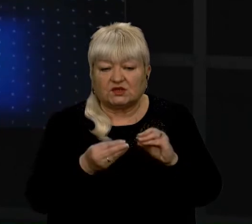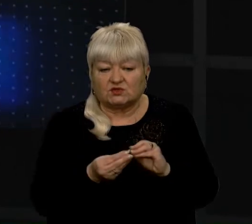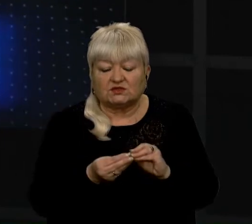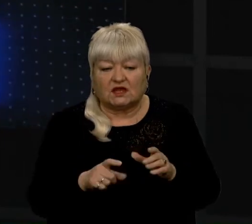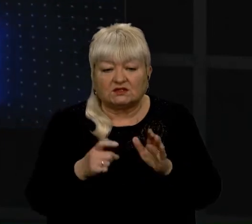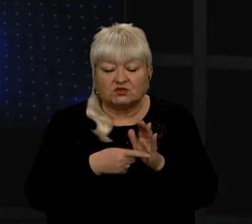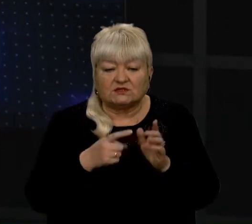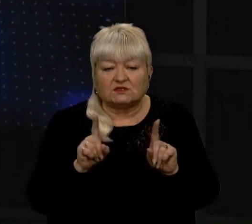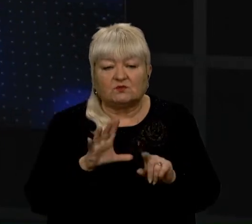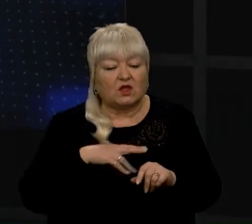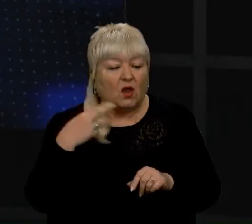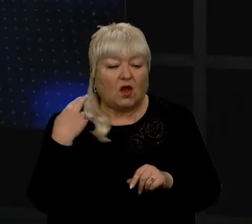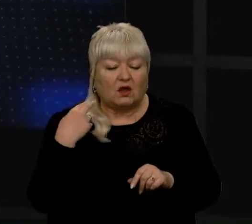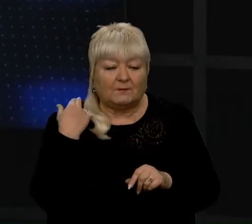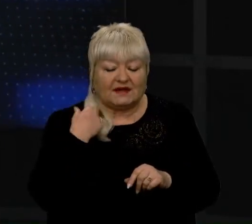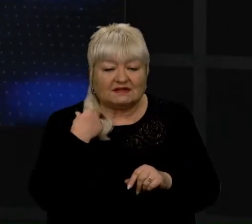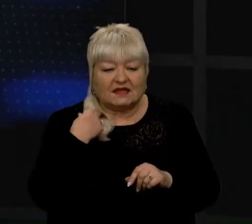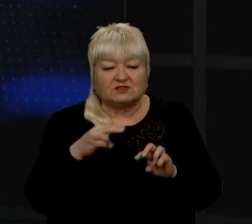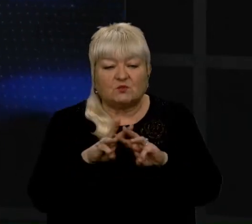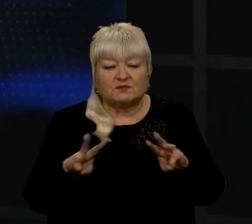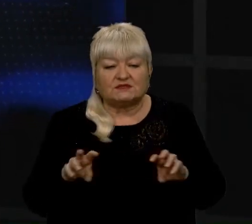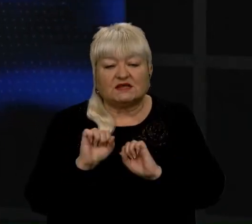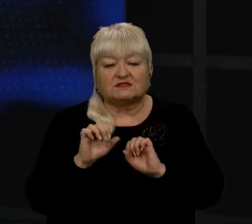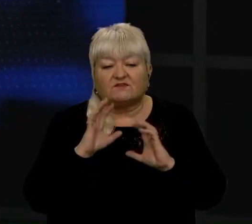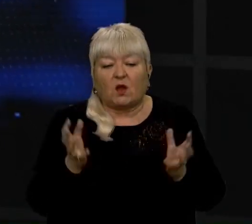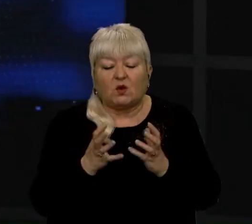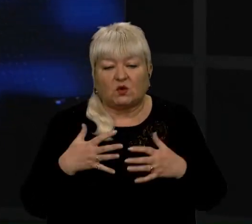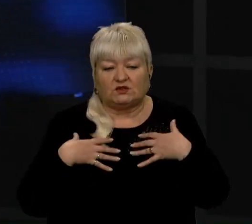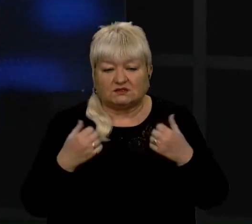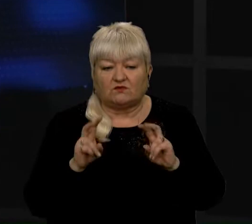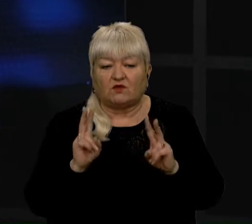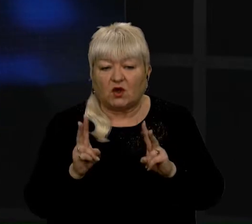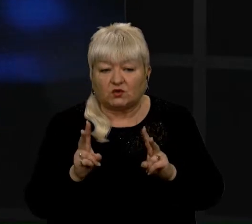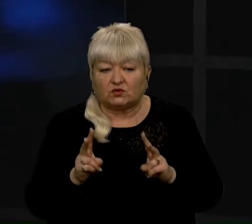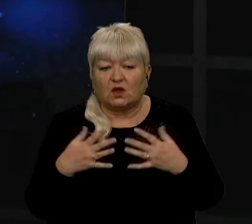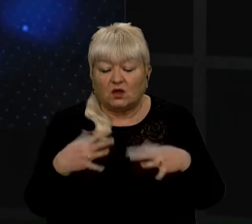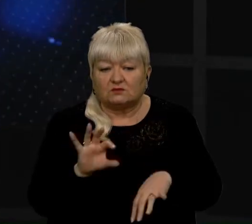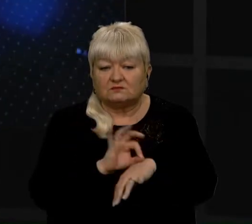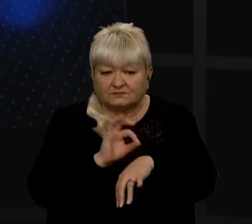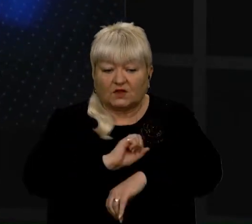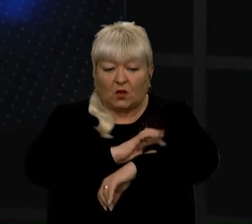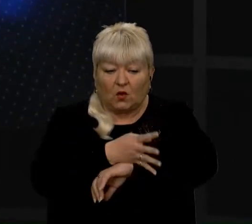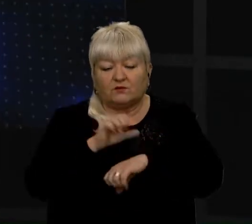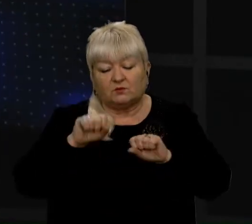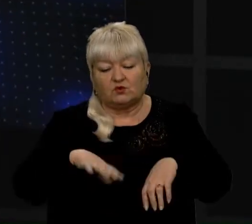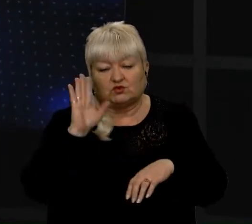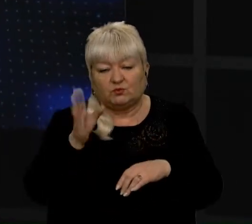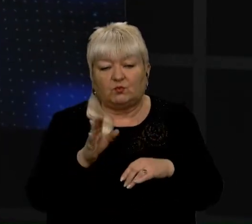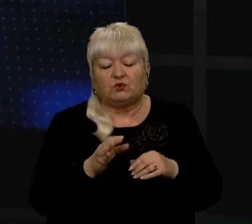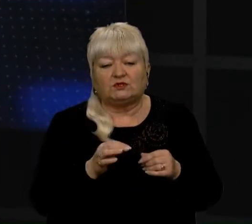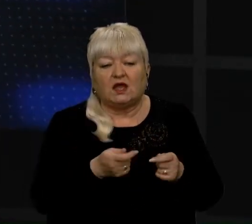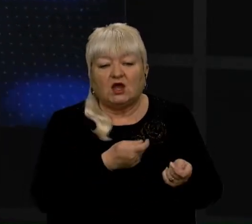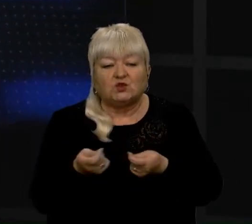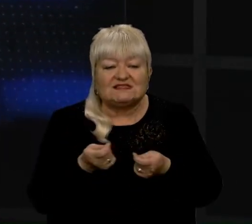Британському міністерстві охорони здоров'я. Навіть ті, хто здолали ковід, можуть бути носіями і поширювати вірус, навіть якщо